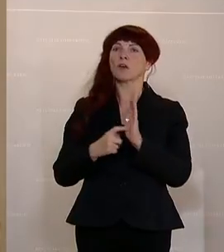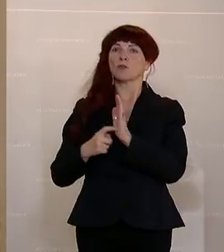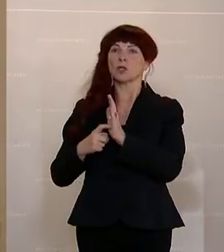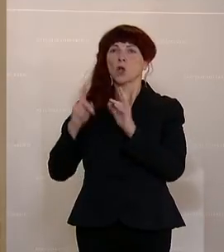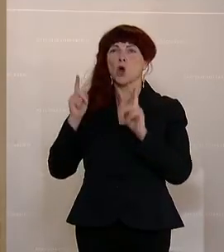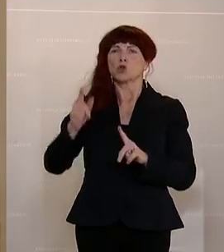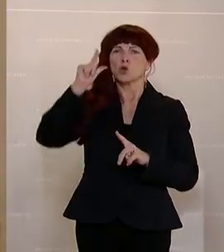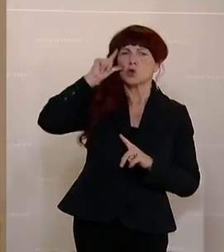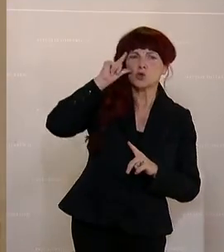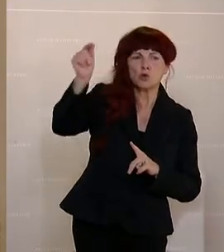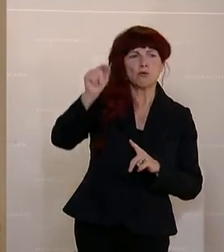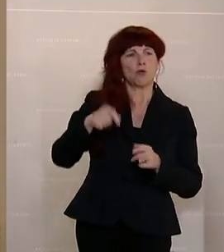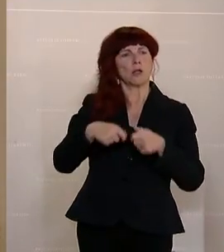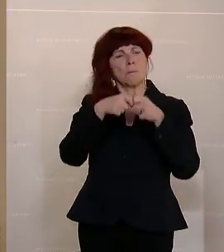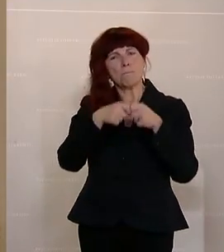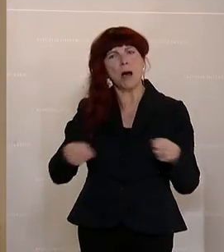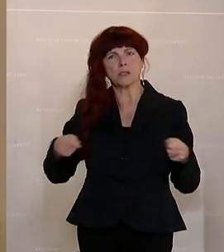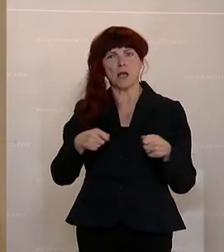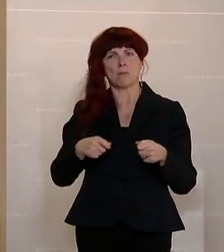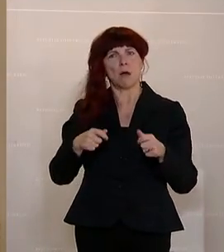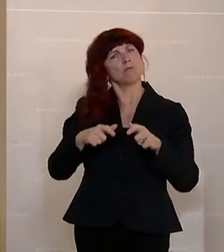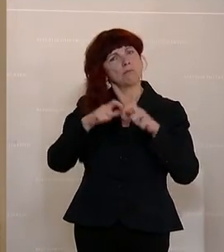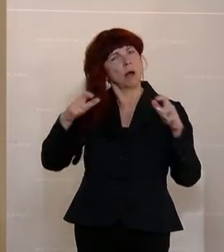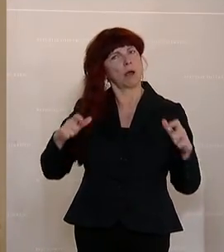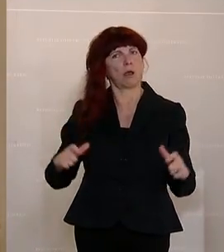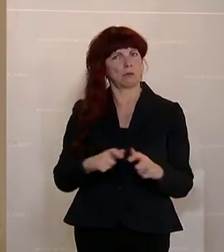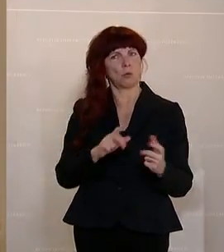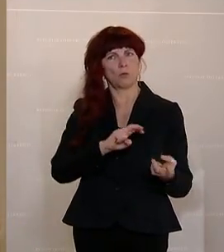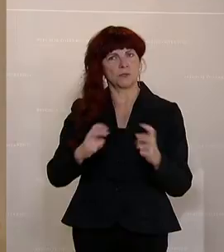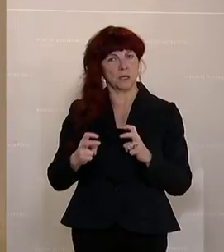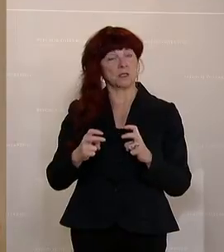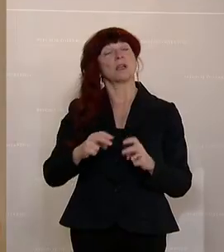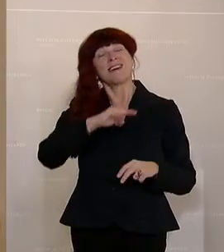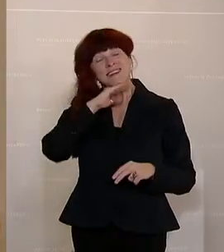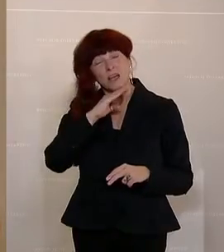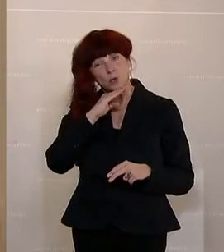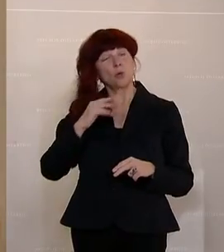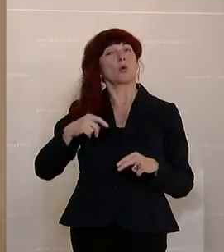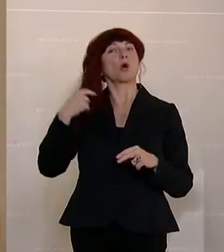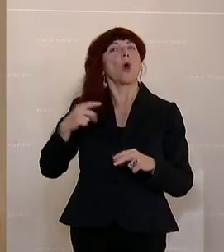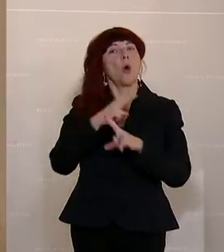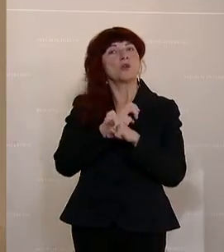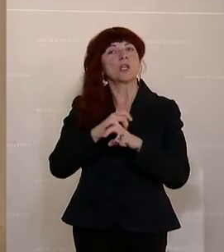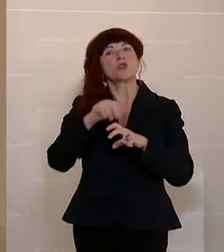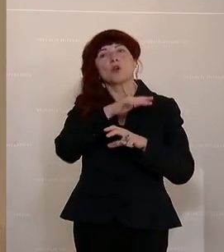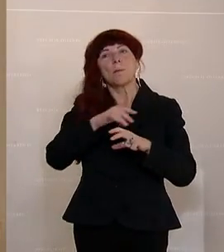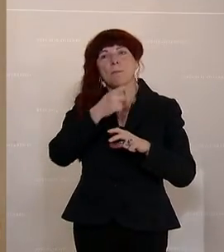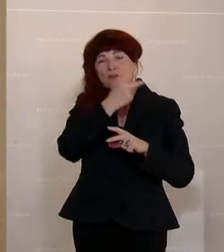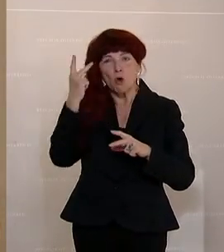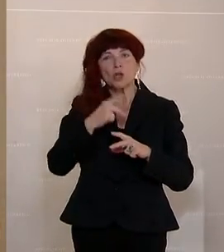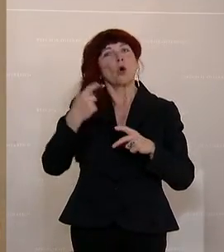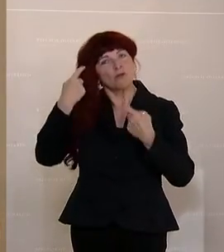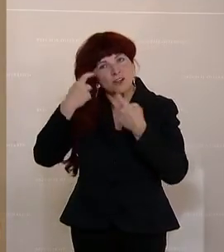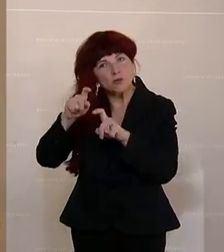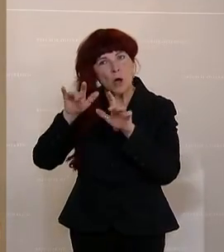Maßnahmenpaket umzusetzen, das eine ausreichende medizinische Versorgung der österreichischen Bevölkerung durch insbesondere folgende